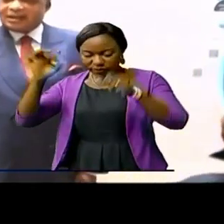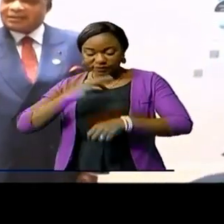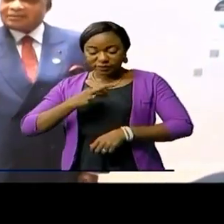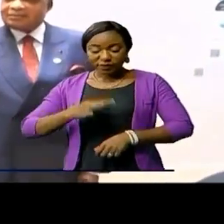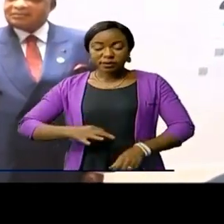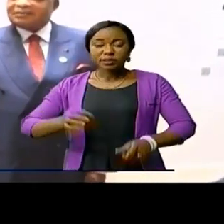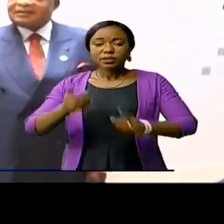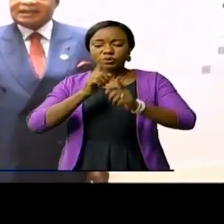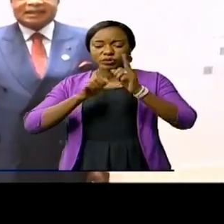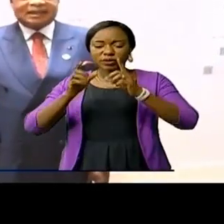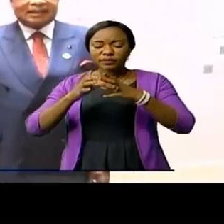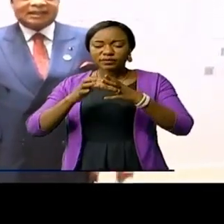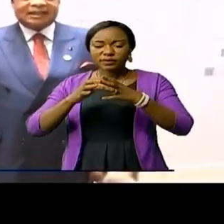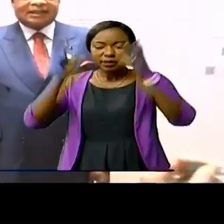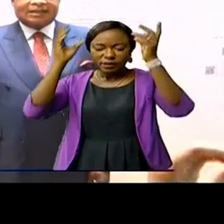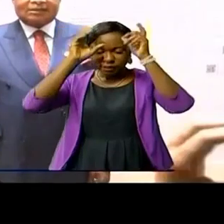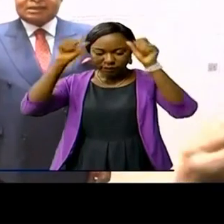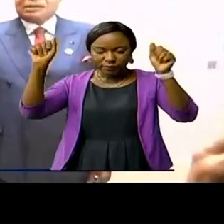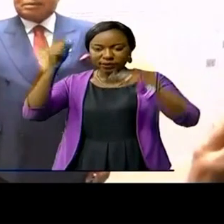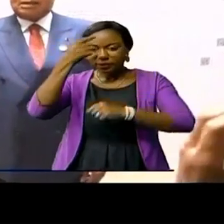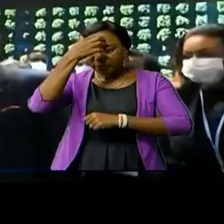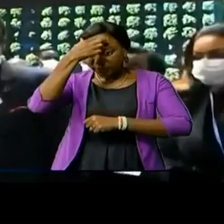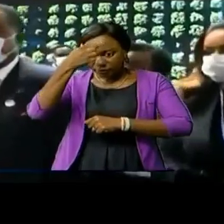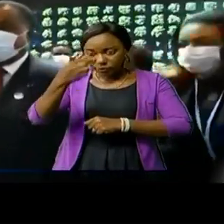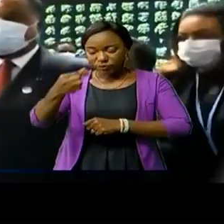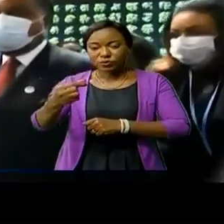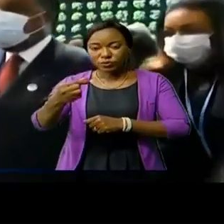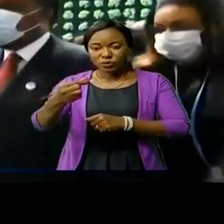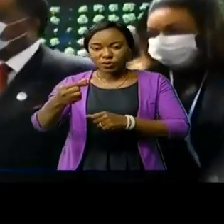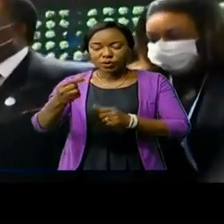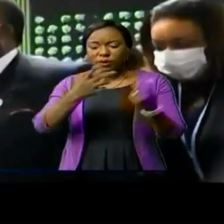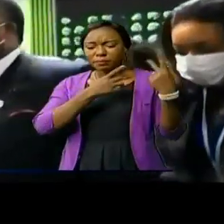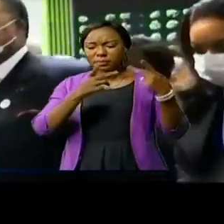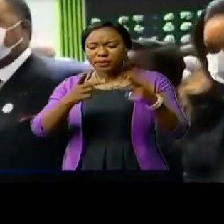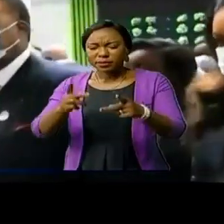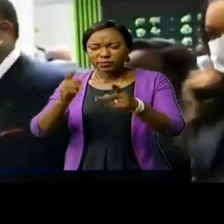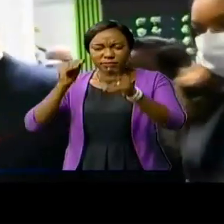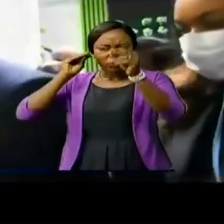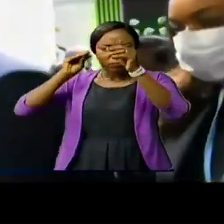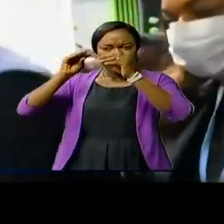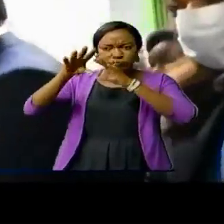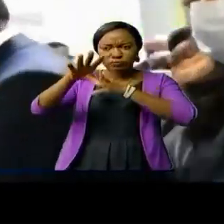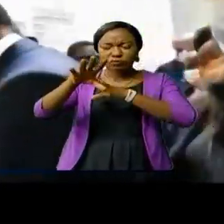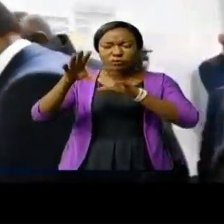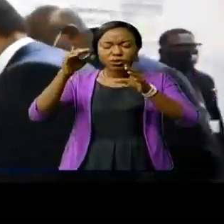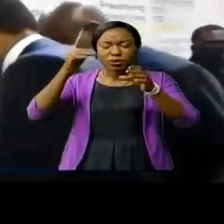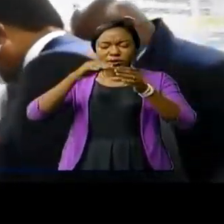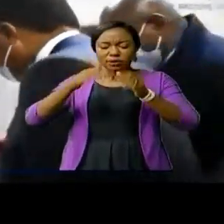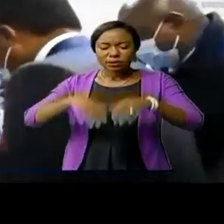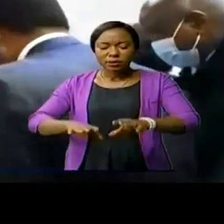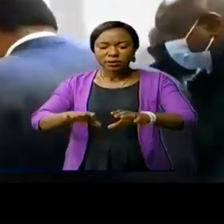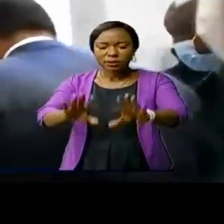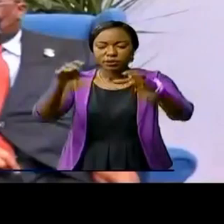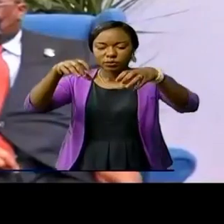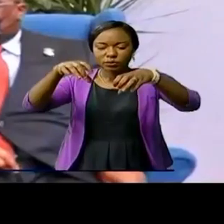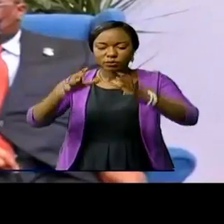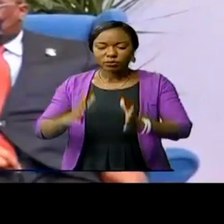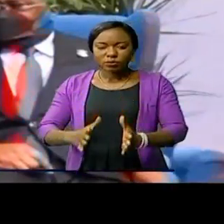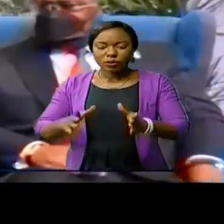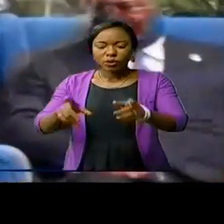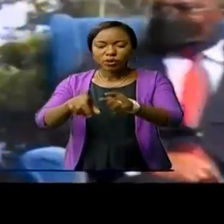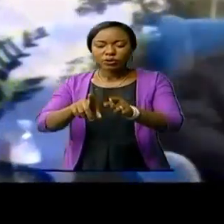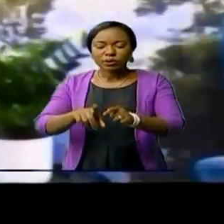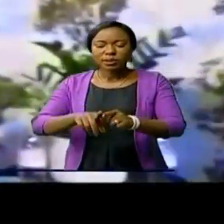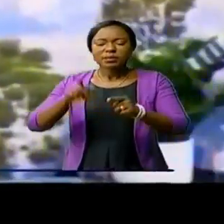homologue de la République du Congo, Denis Sassoumkesso, au cours d'une projection sur le bassin du Congo, ses deuxièmes poumons